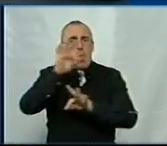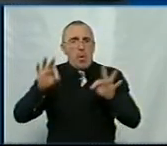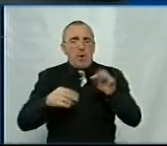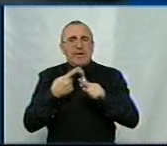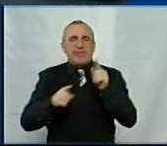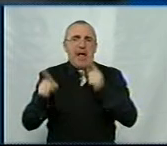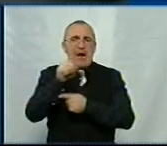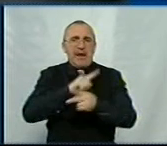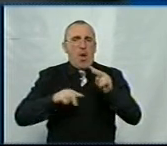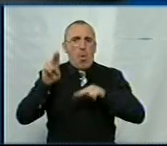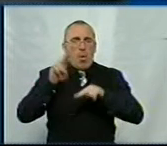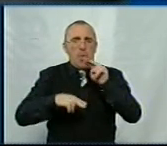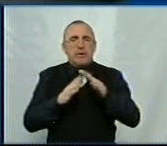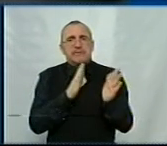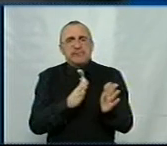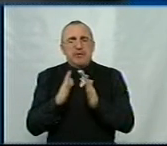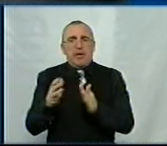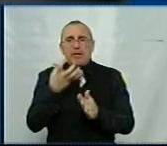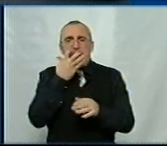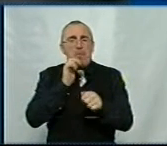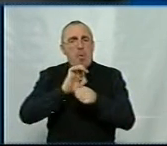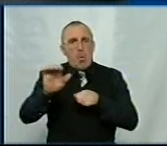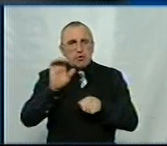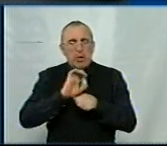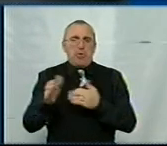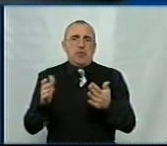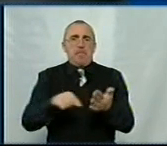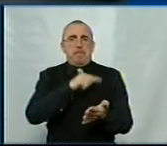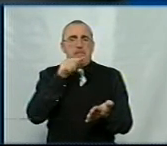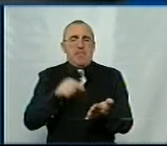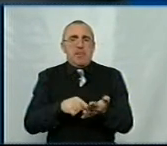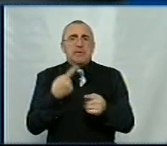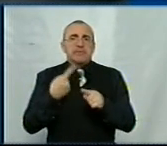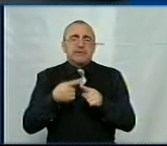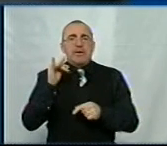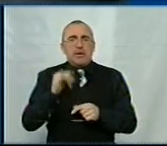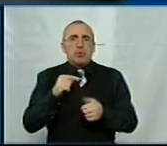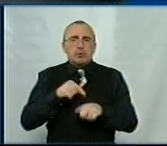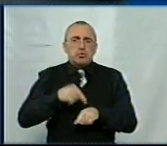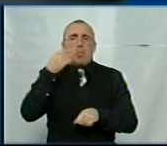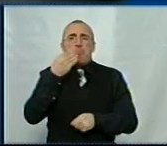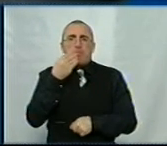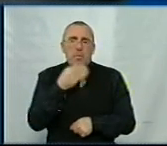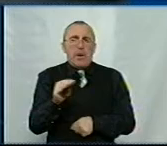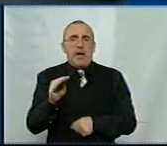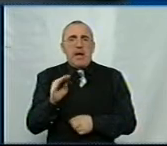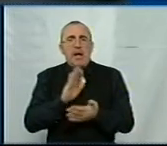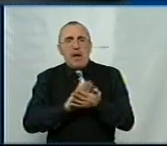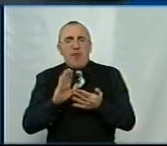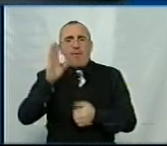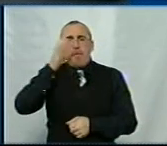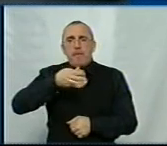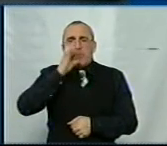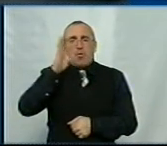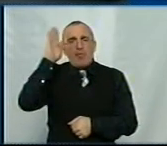реконструкція системи теплопостачання міста, а це і суттєве покращення якості питної